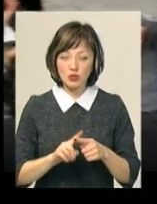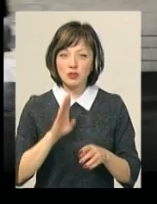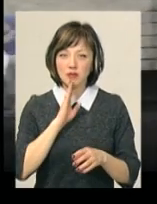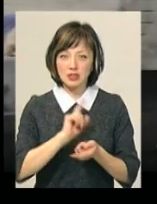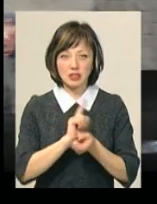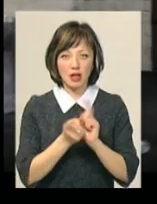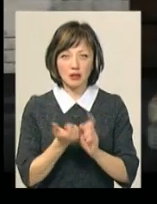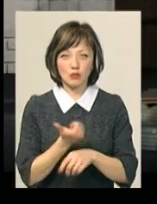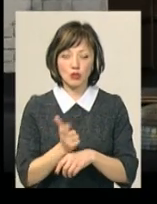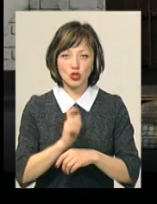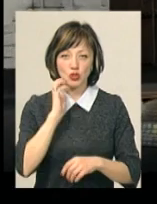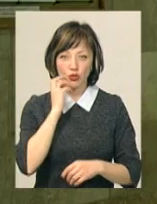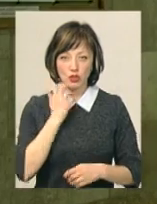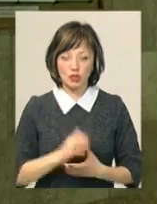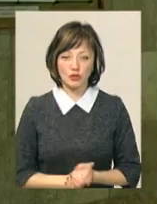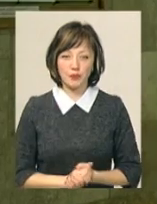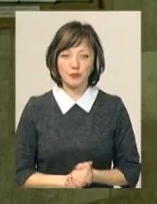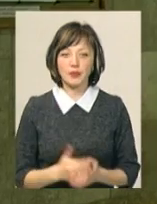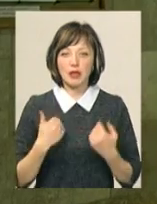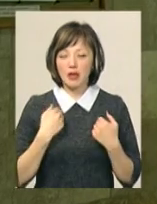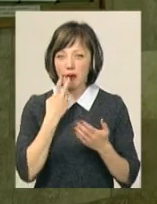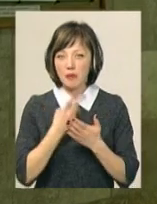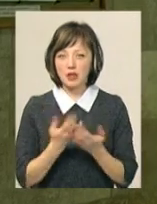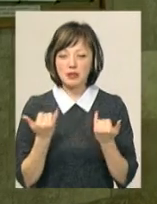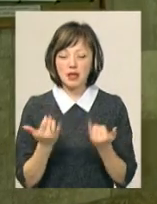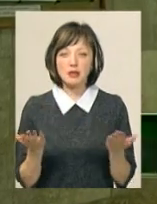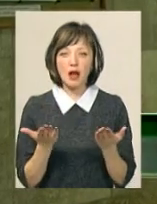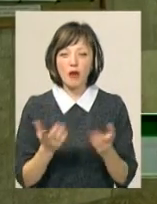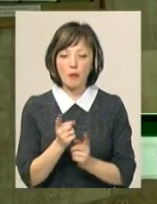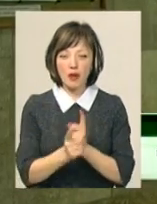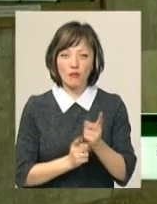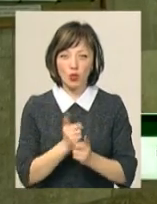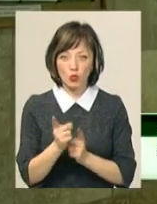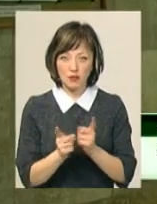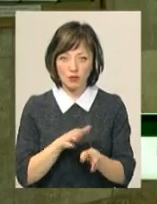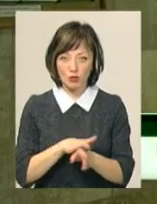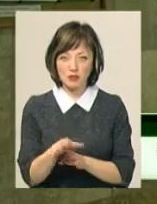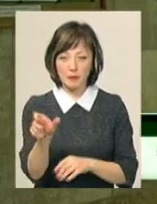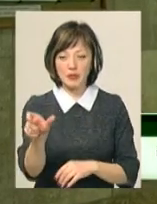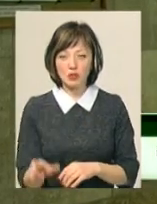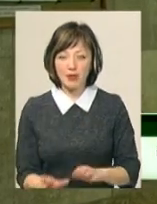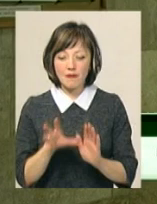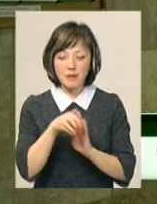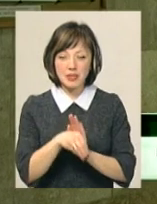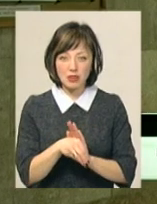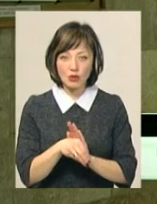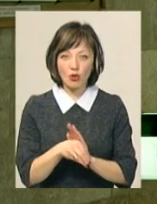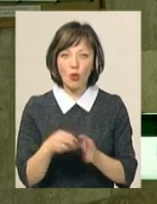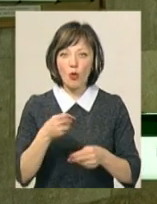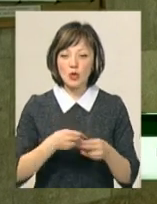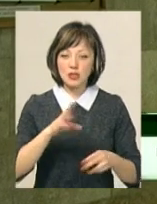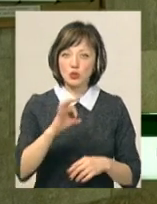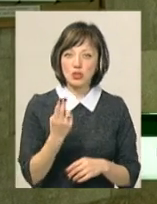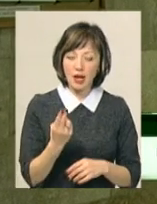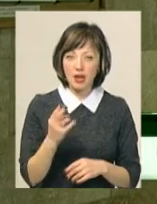стане серйознішою, каже акторка. Я бачу зараз, яку еволюцію пройшов персонаж, наскільки його вписано в якісь острі і